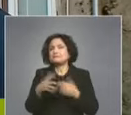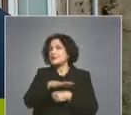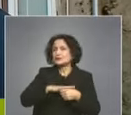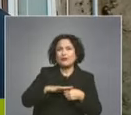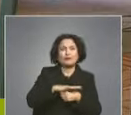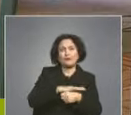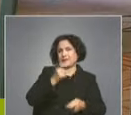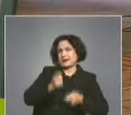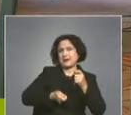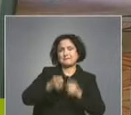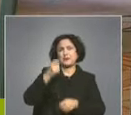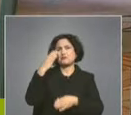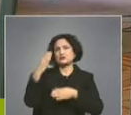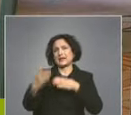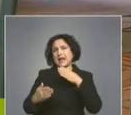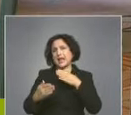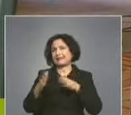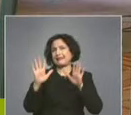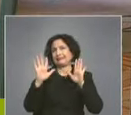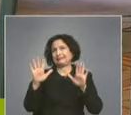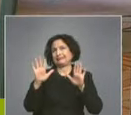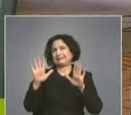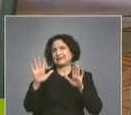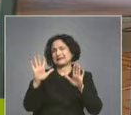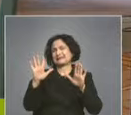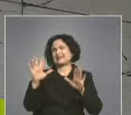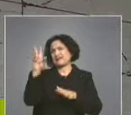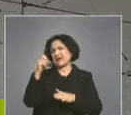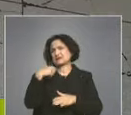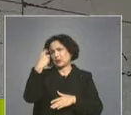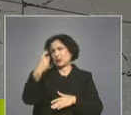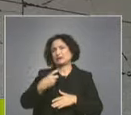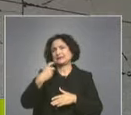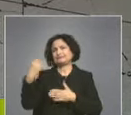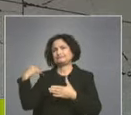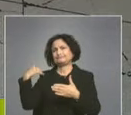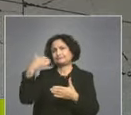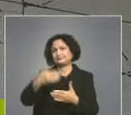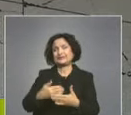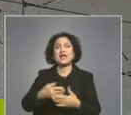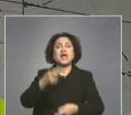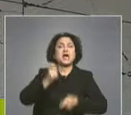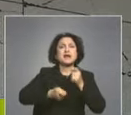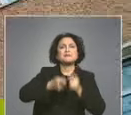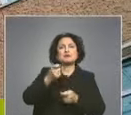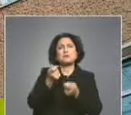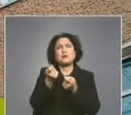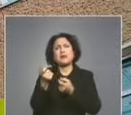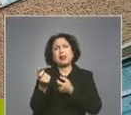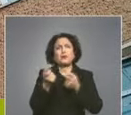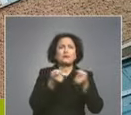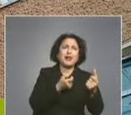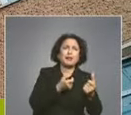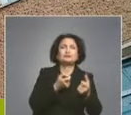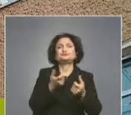не са правени в последните десетилетия в сградата. Ремонтите, които са извършвани, са частични и